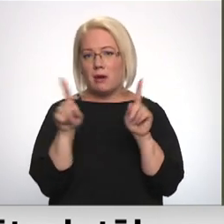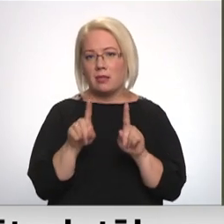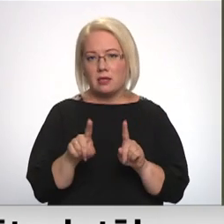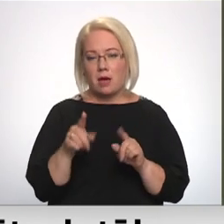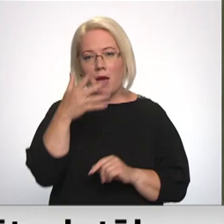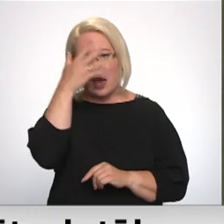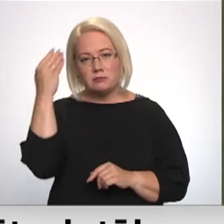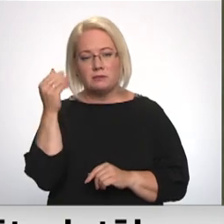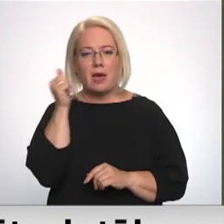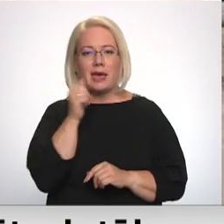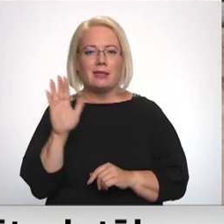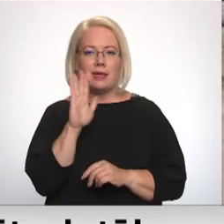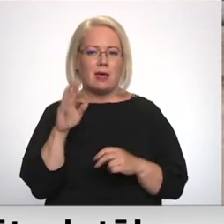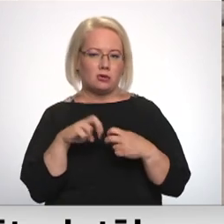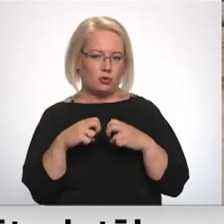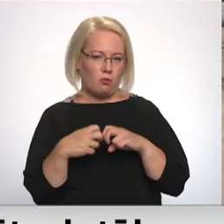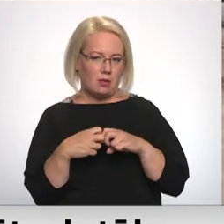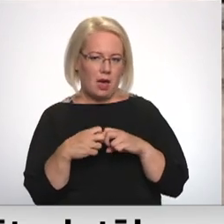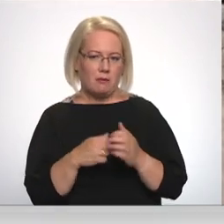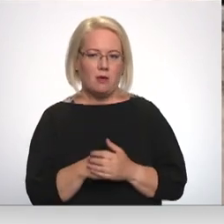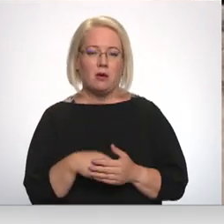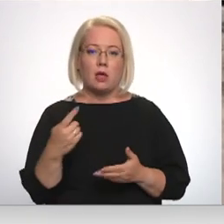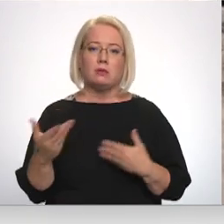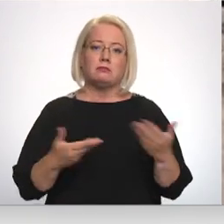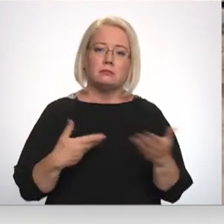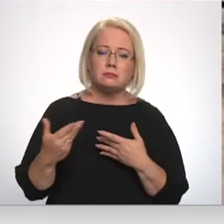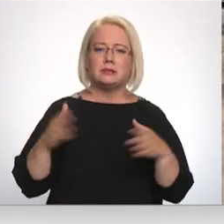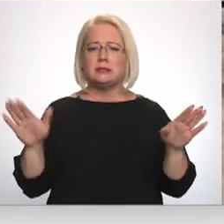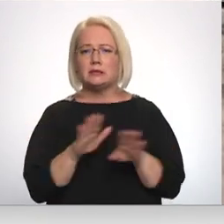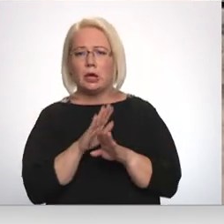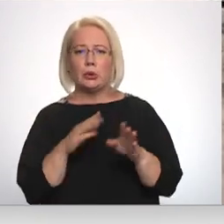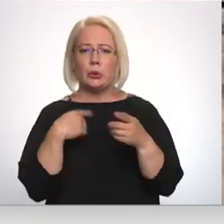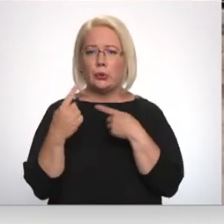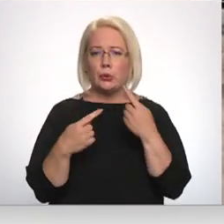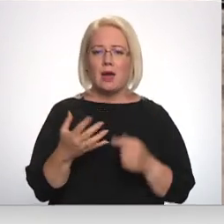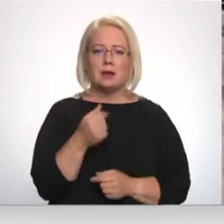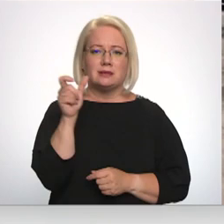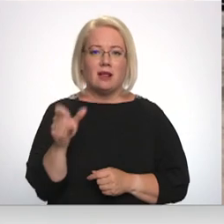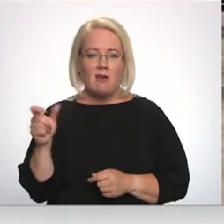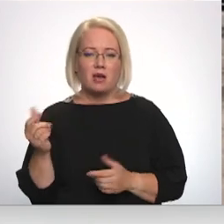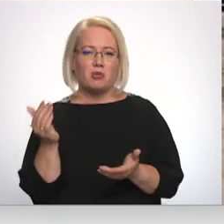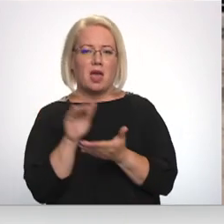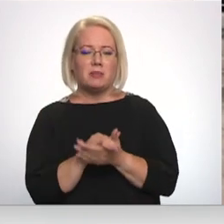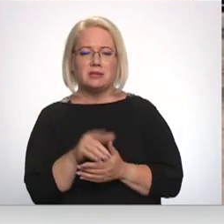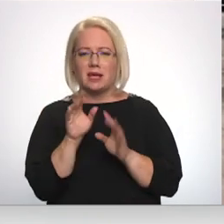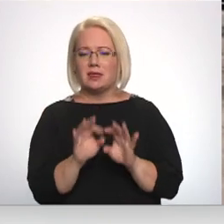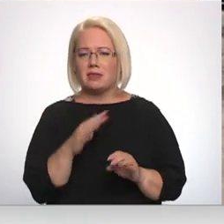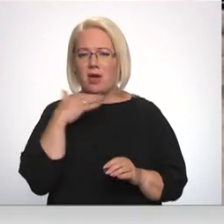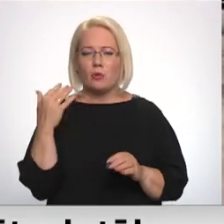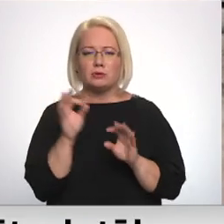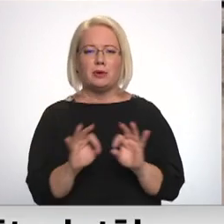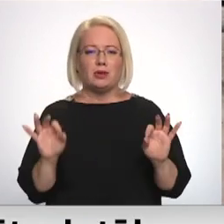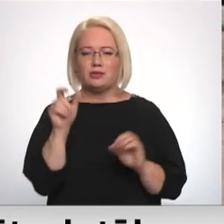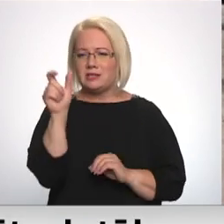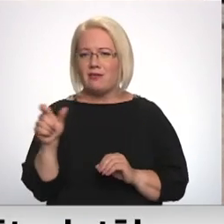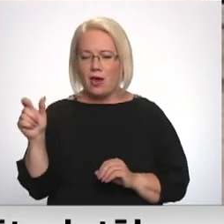aizmirstot par ikdienas rūpēm. Ejot, ja tu ej un dziedi un runā ar cilvēkiem un iepazīst tik daudz brīnšasīgas cilvēks, nav